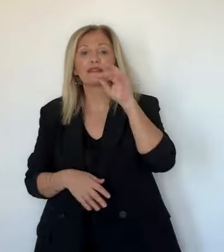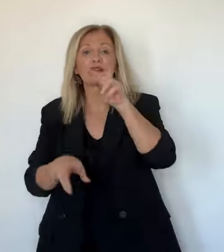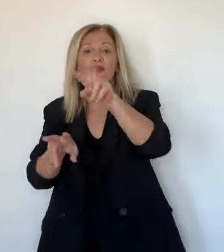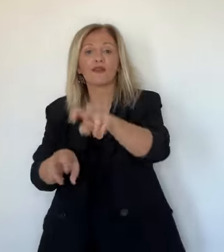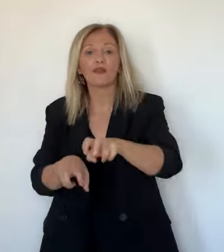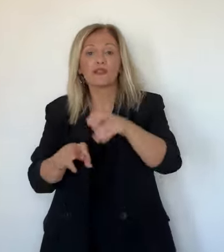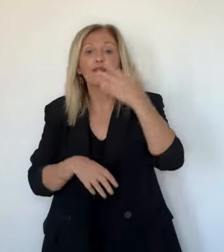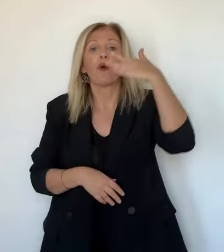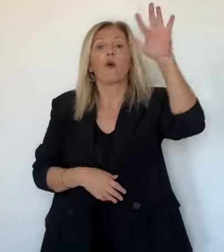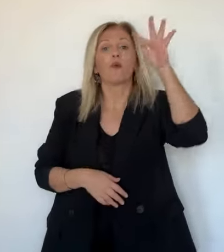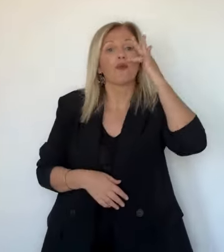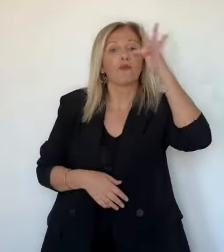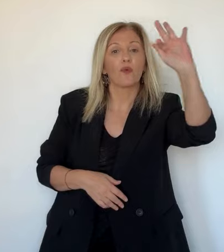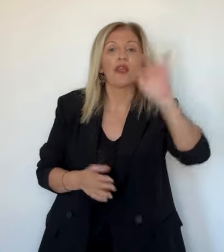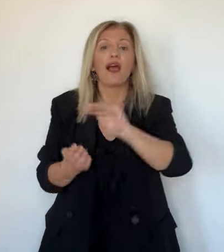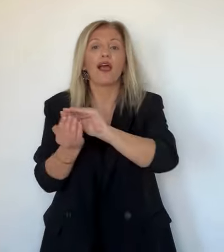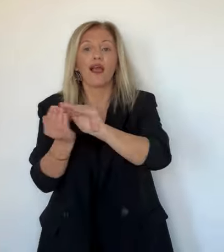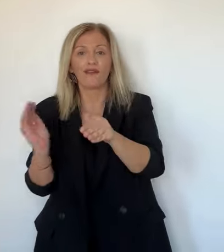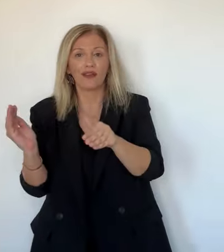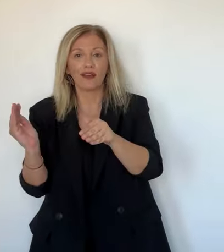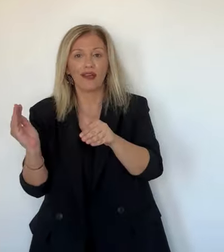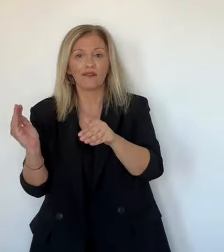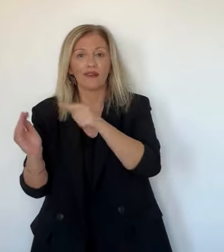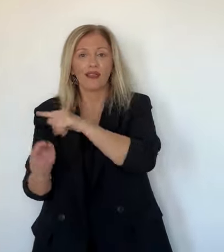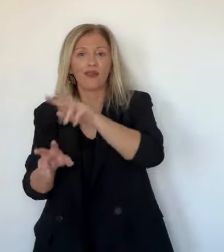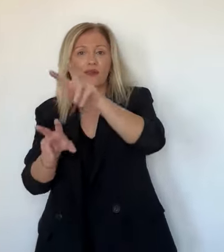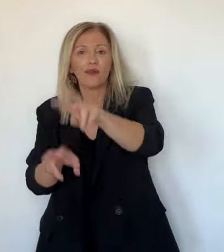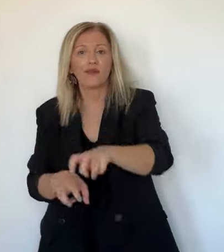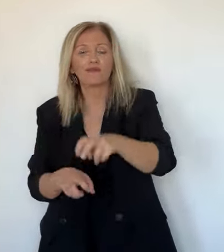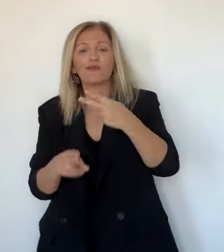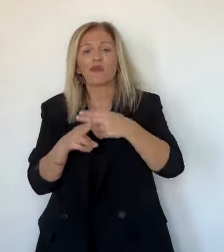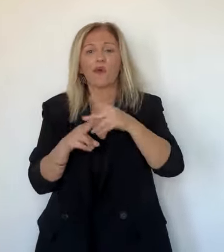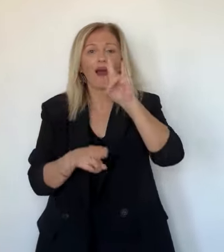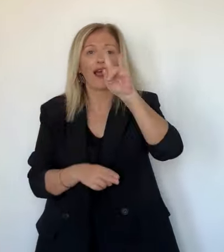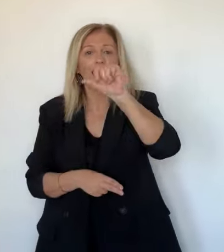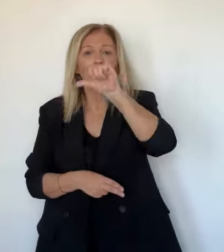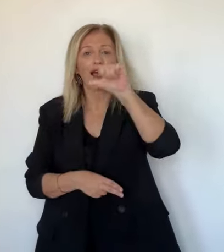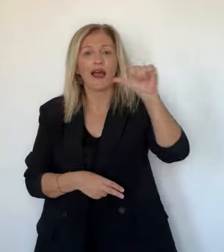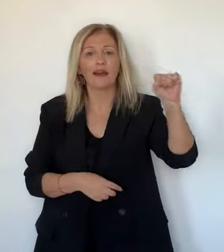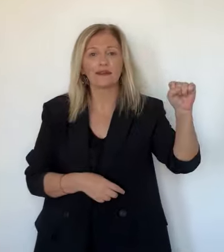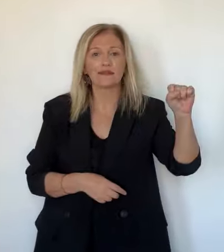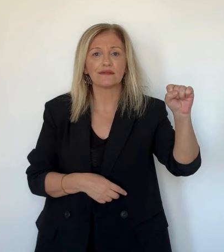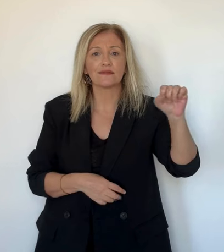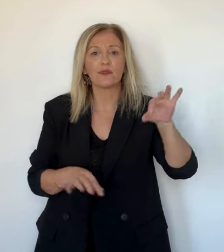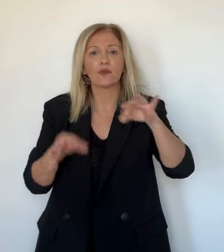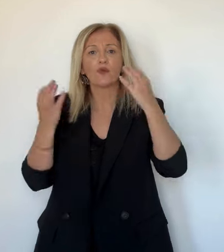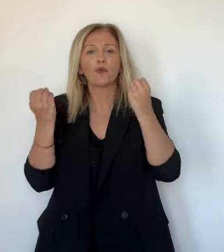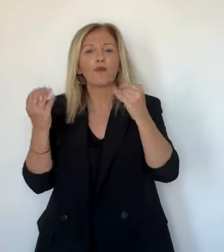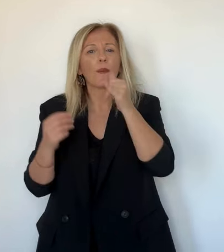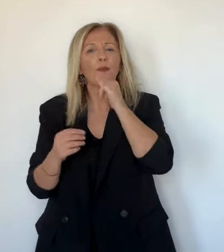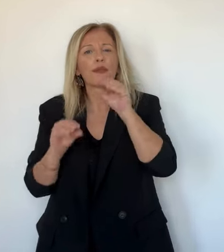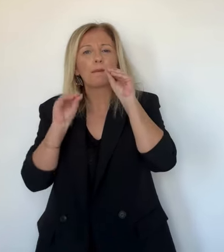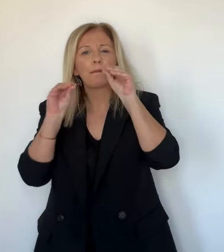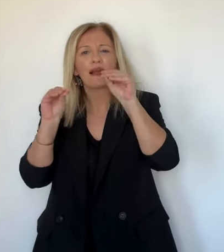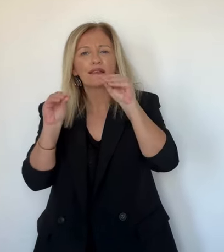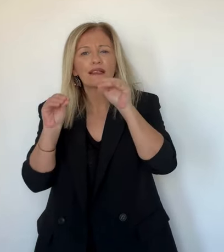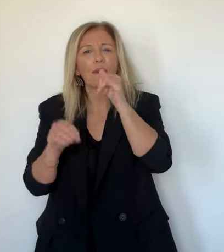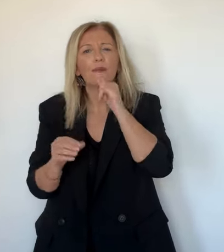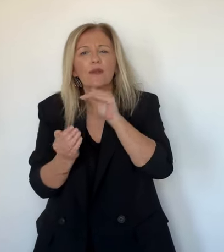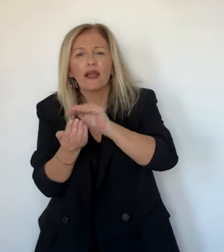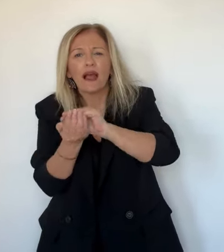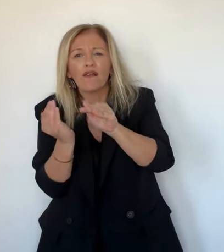l'avocat. Ça, c'est la variété Asse. C'est la variété d'avocat que l'on retrouve le plus communément